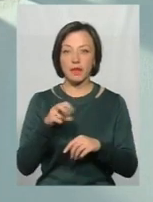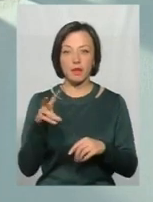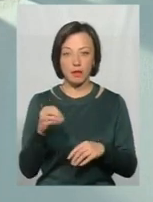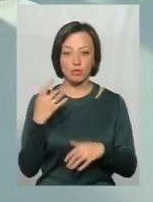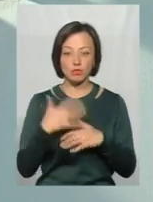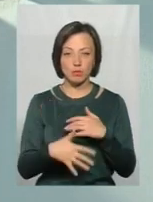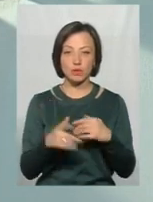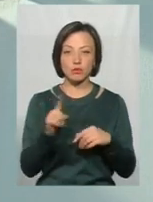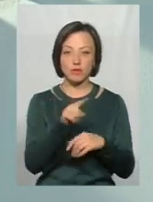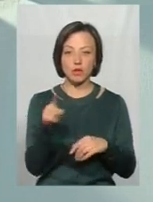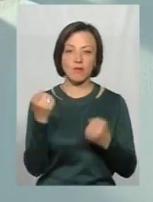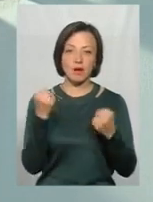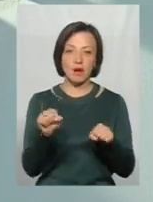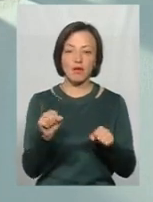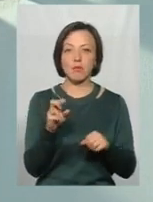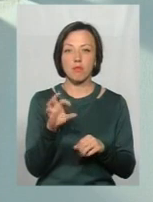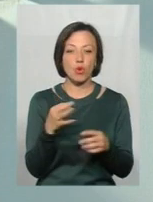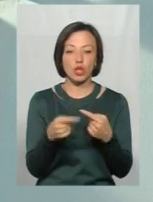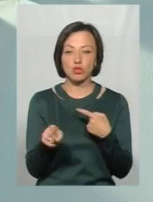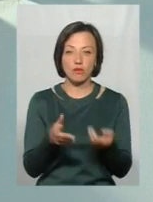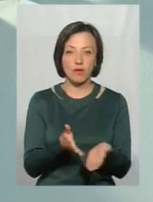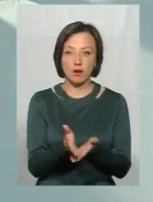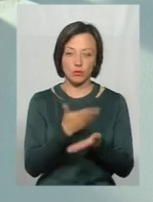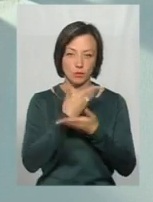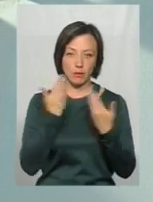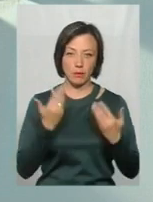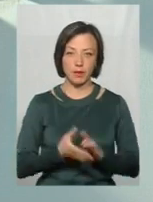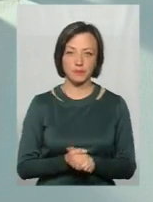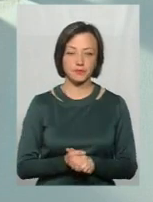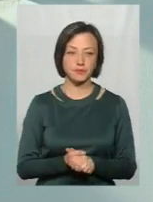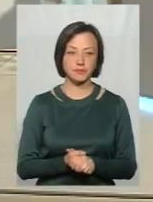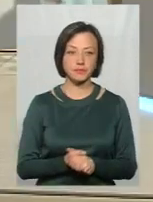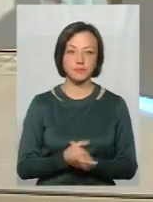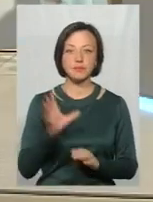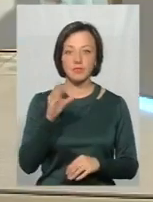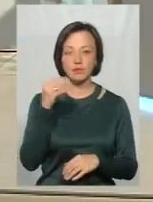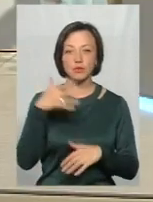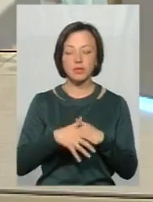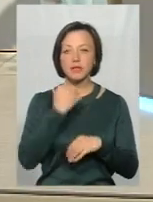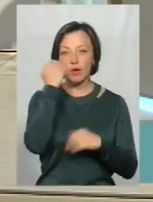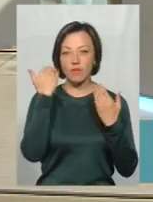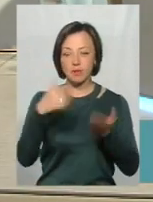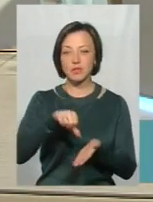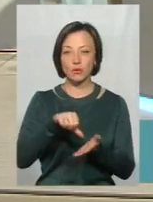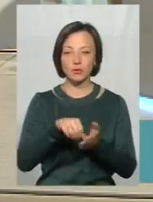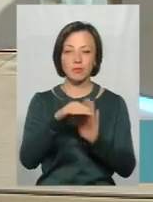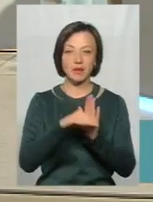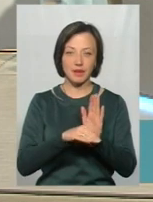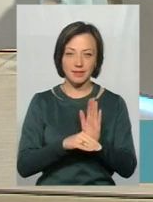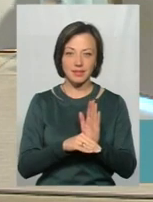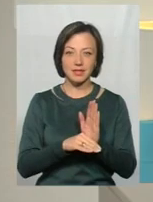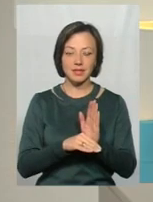вона розуміє, що вона виграє, тому що іншого варіанту немає. Все зрозуміло. Дякую вам. Дякую за участь у передачі.